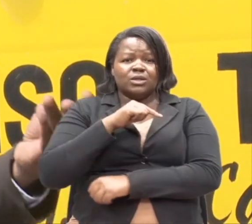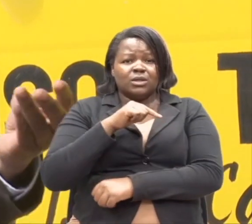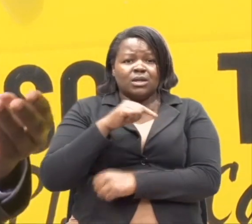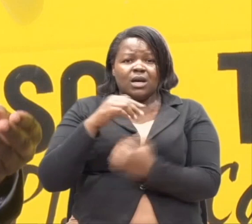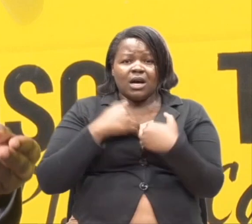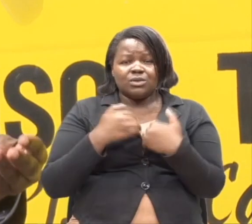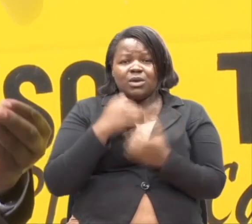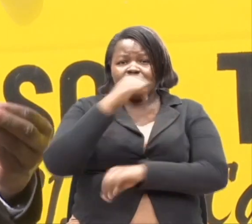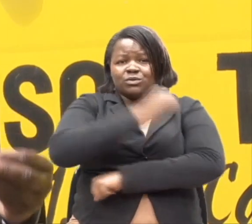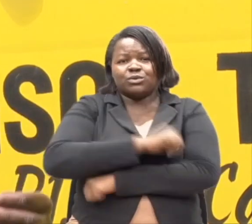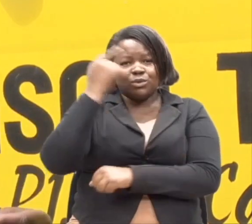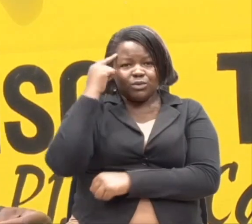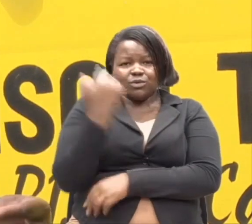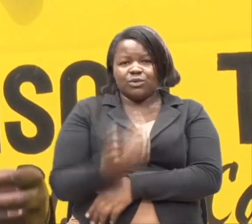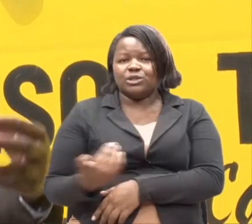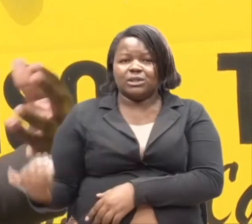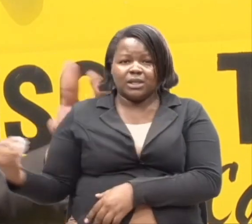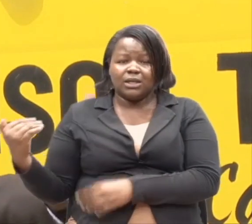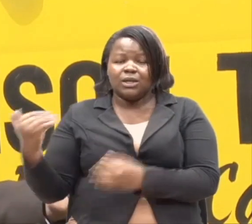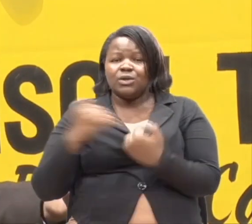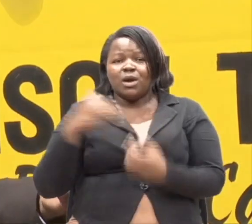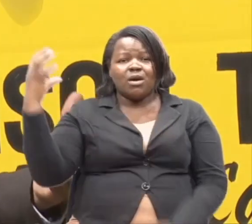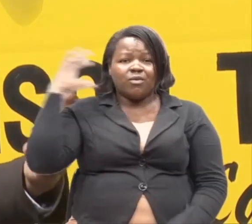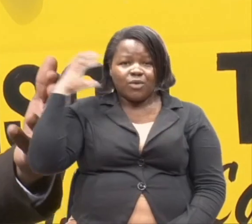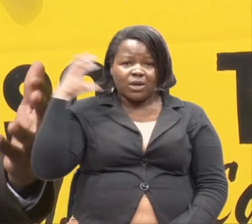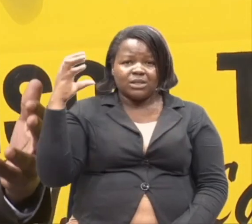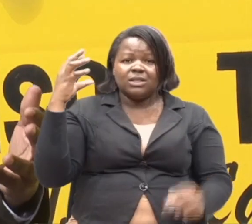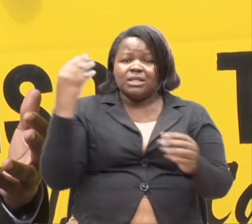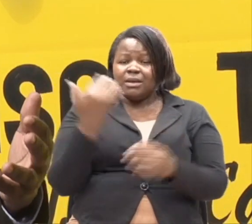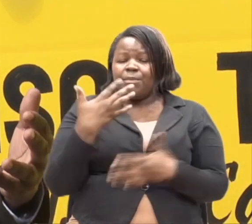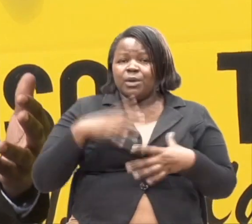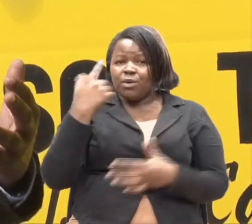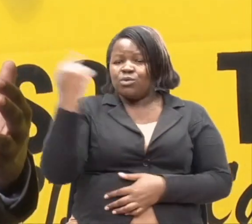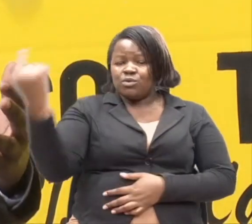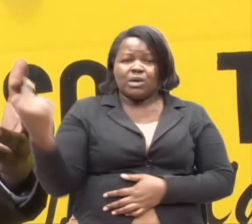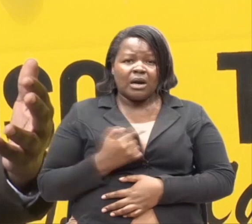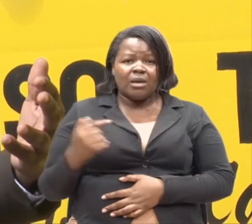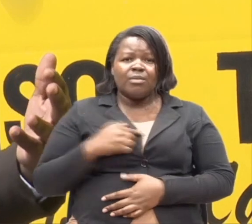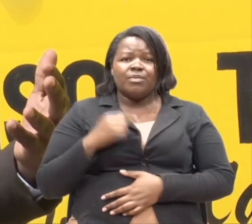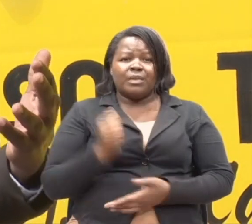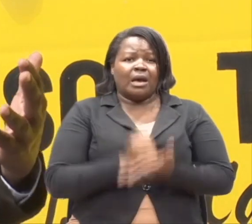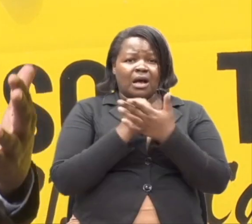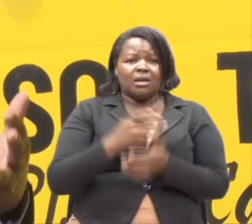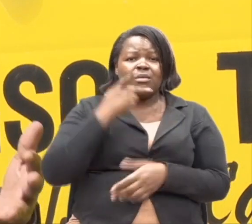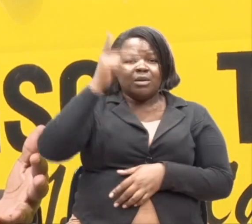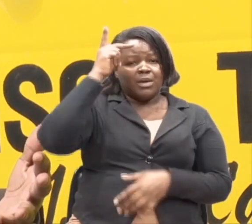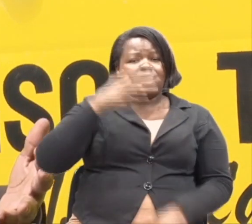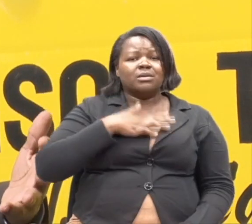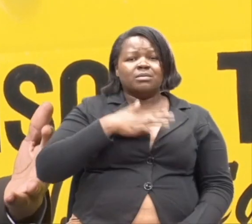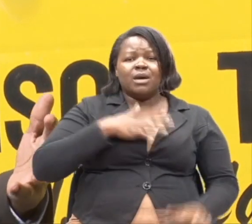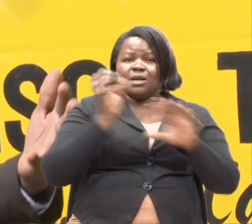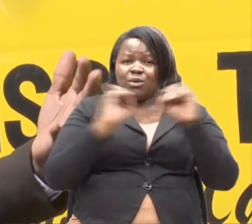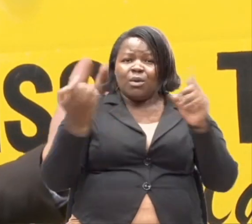shule ya watoto wachekechea. Tuna college. Watu wanao kuja siwasaidia wazazi wangu sana.